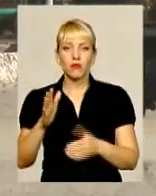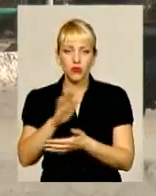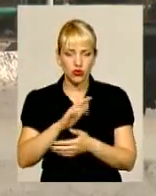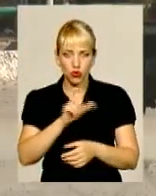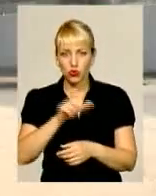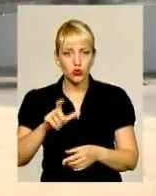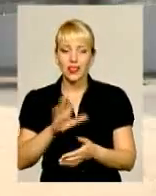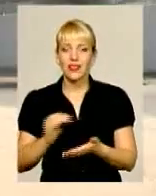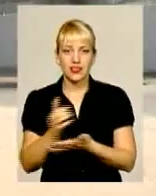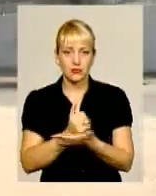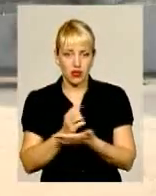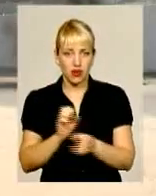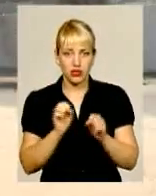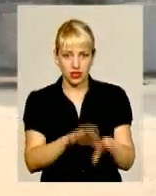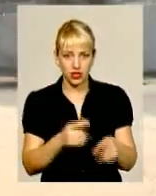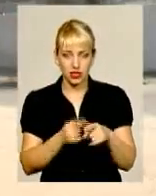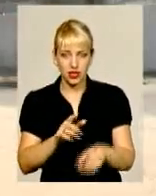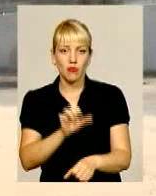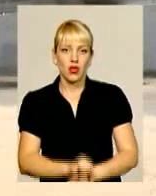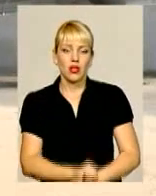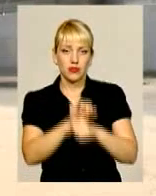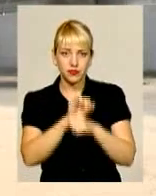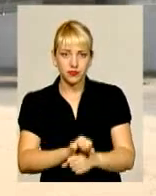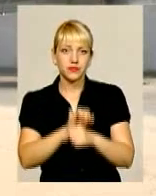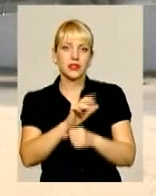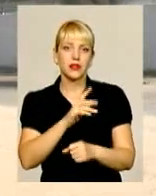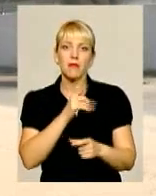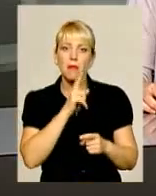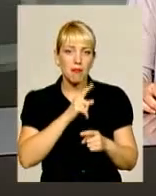молоковозі на територію підприємства. Акцію називають безстроковою.